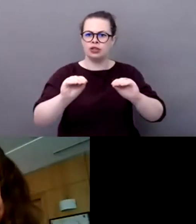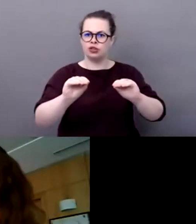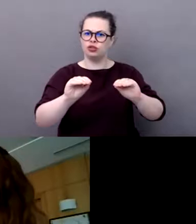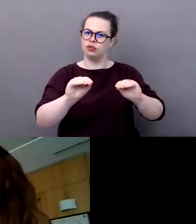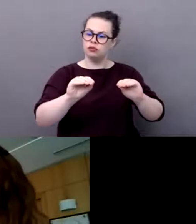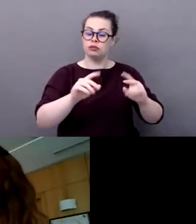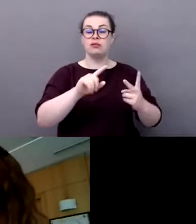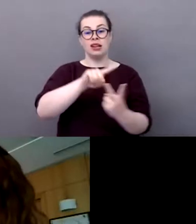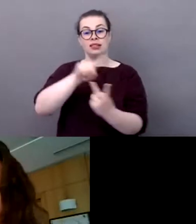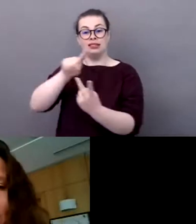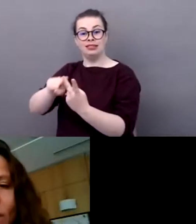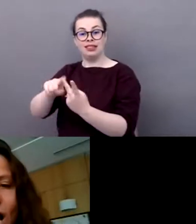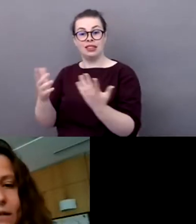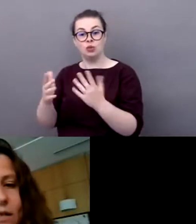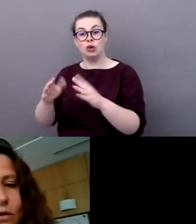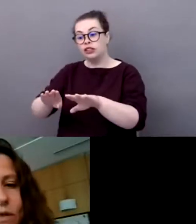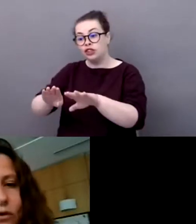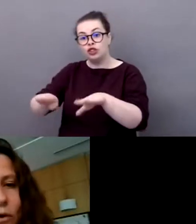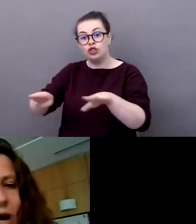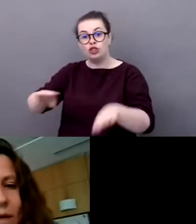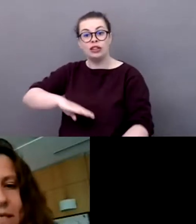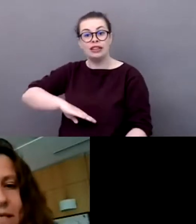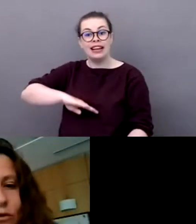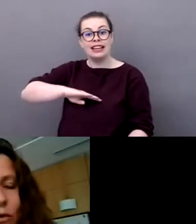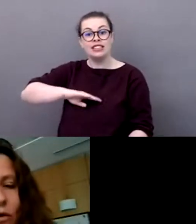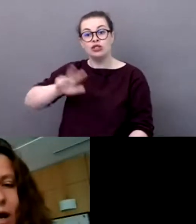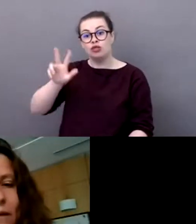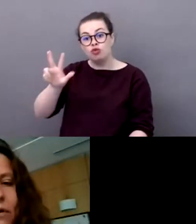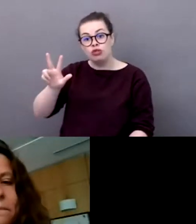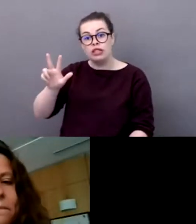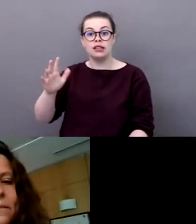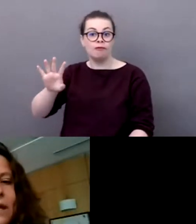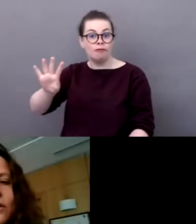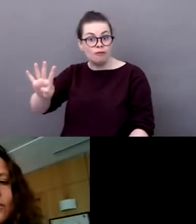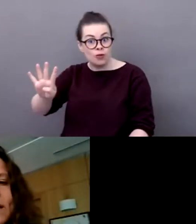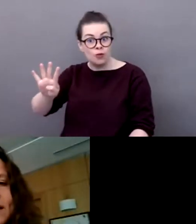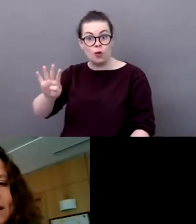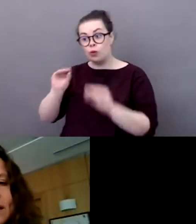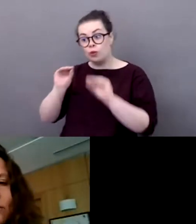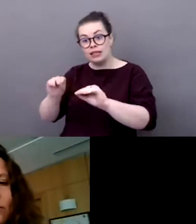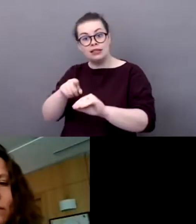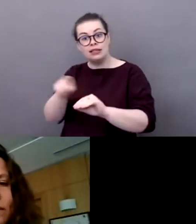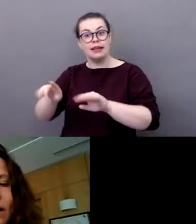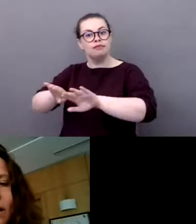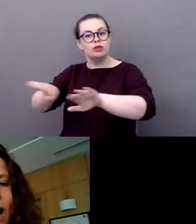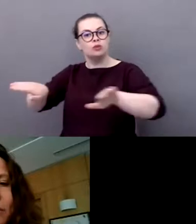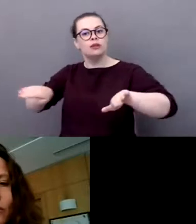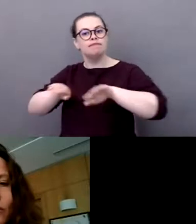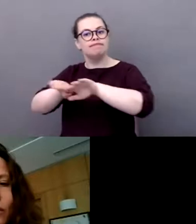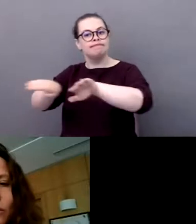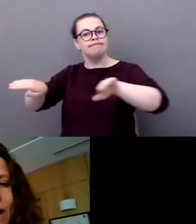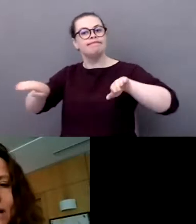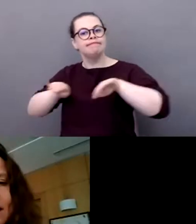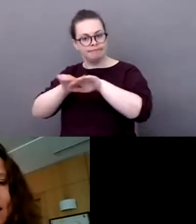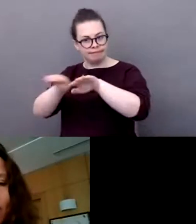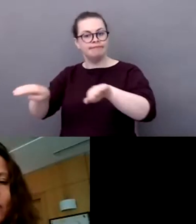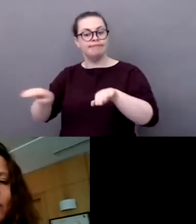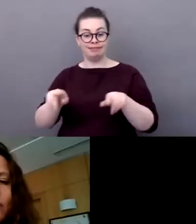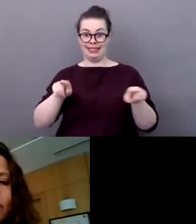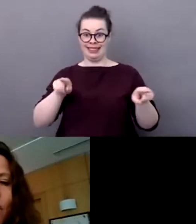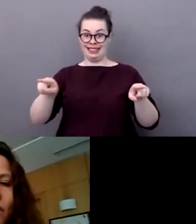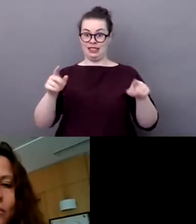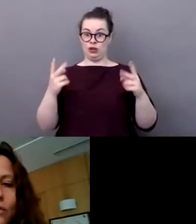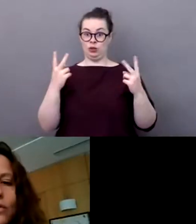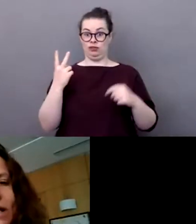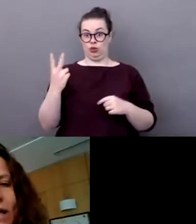une particularité sur ces deux programmes,'est que ces deux programmes, nous les incitons à prendre place et avoir